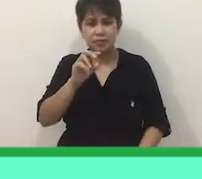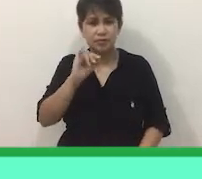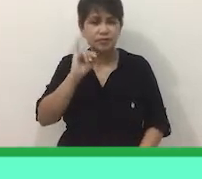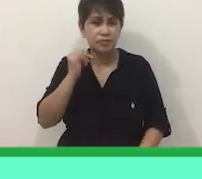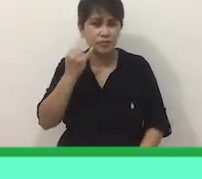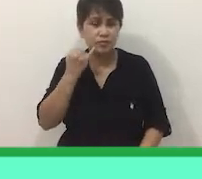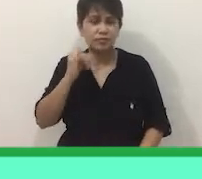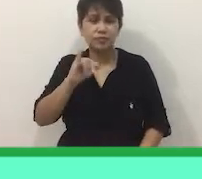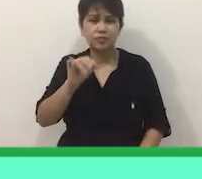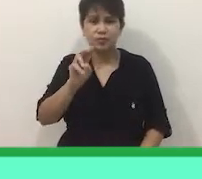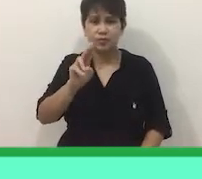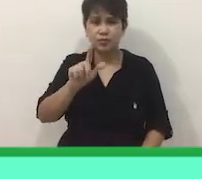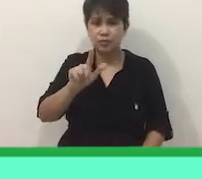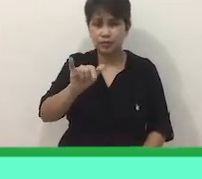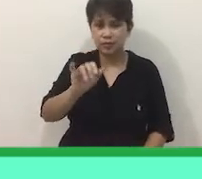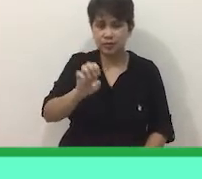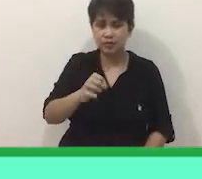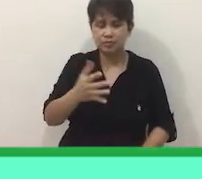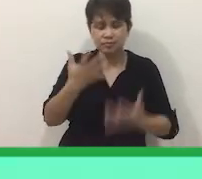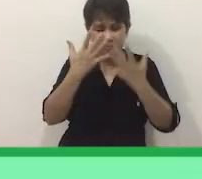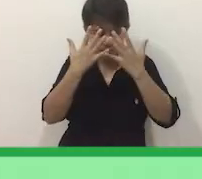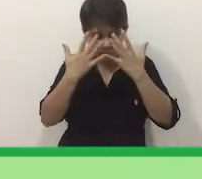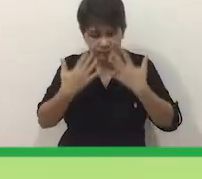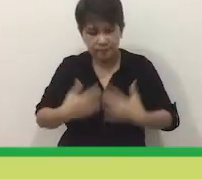Malungkot Na sagot Ng bata